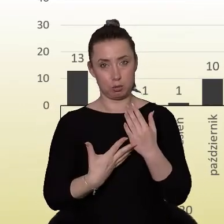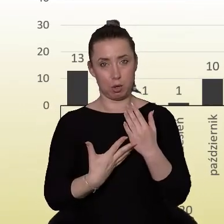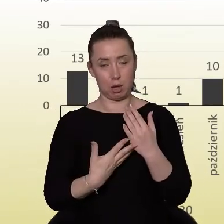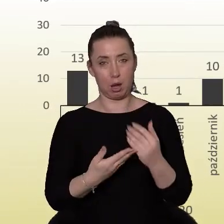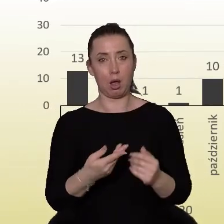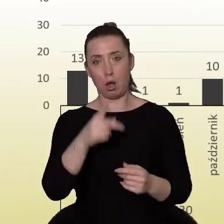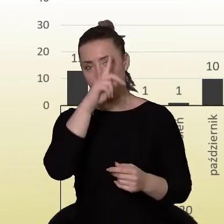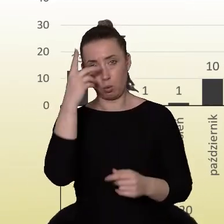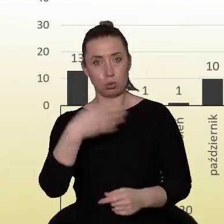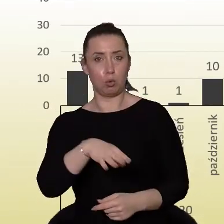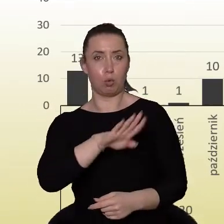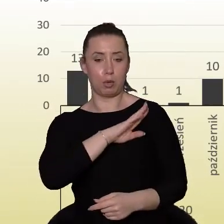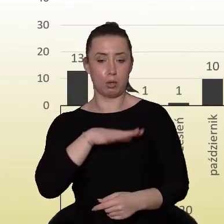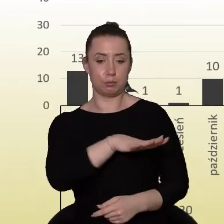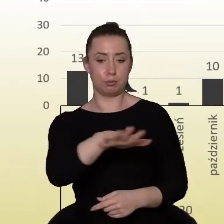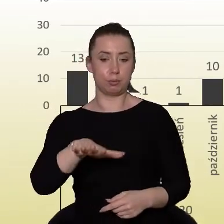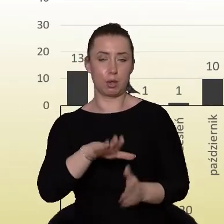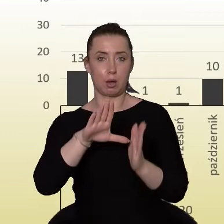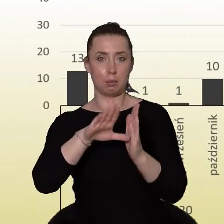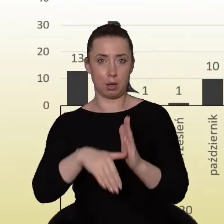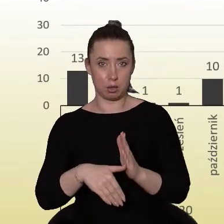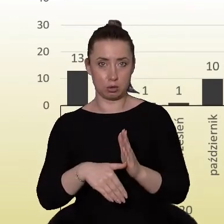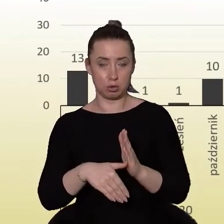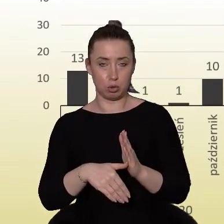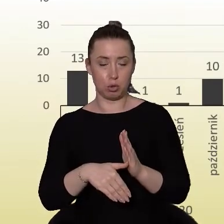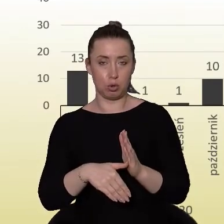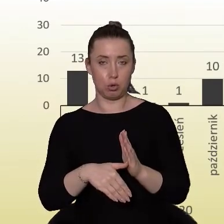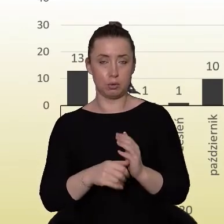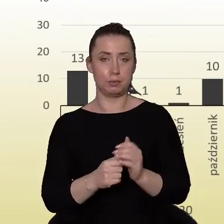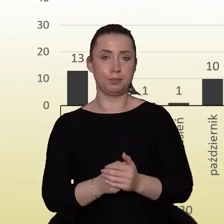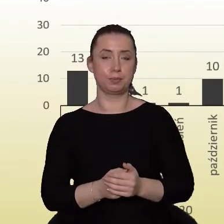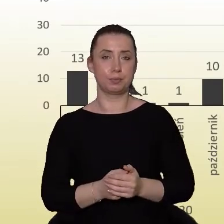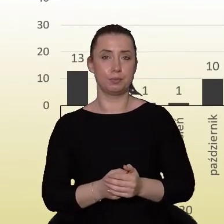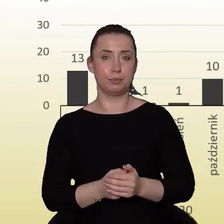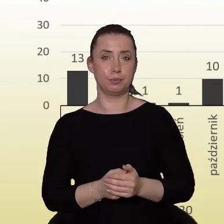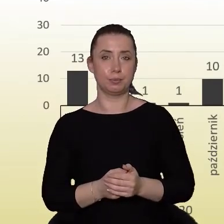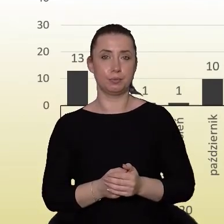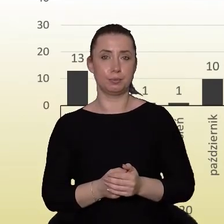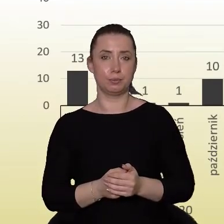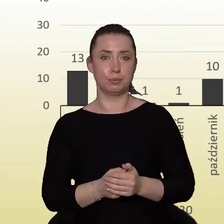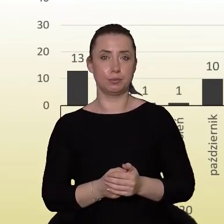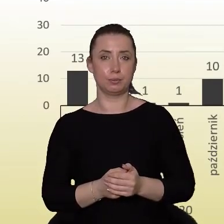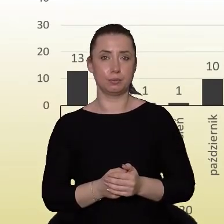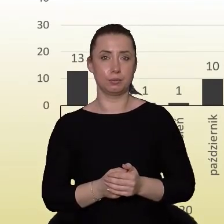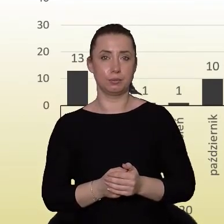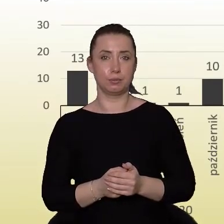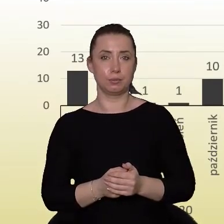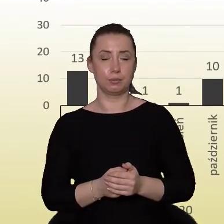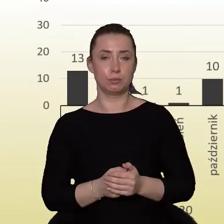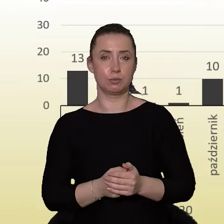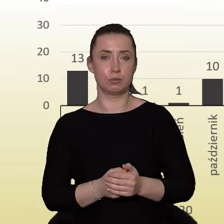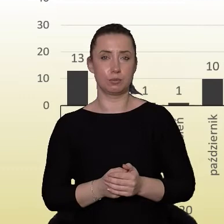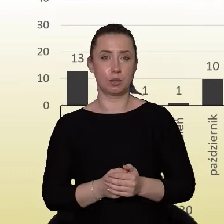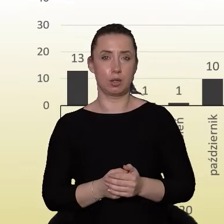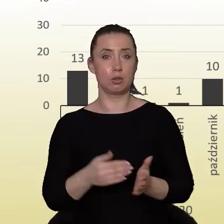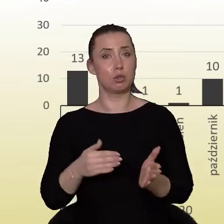mieście spowodowanych właśnie COVID-19, czy związanych z COVID-19. Tu